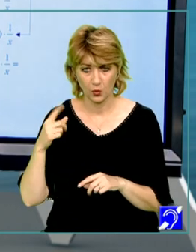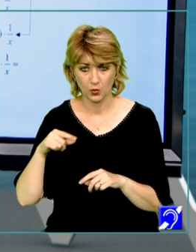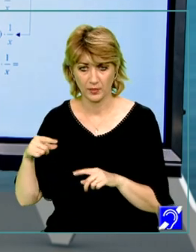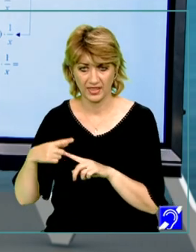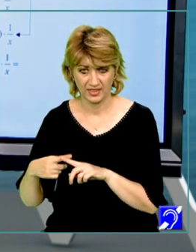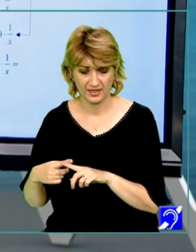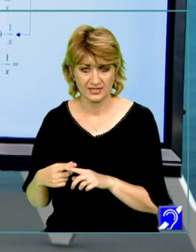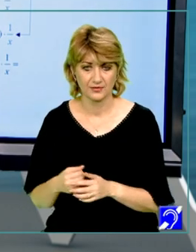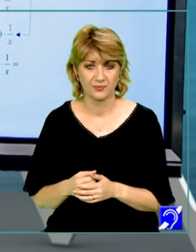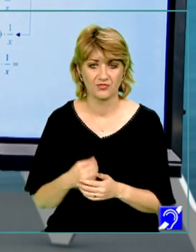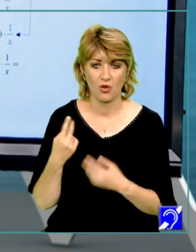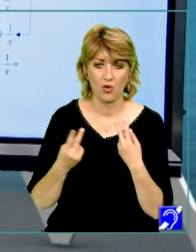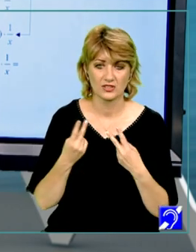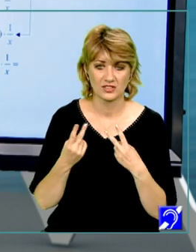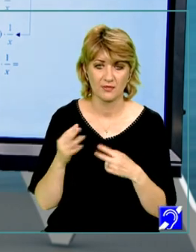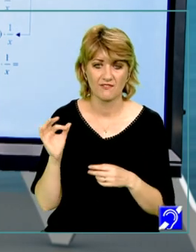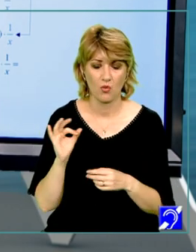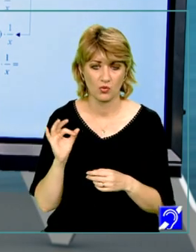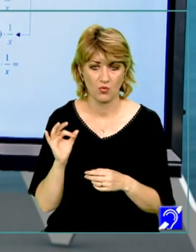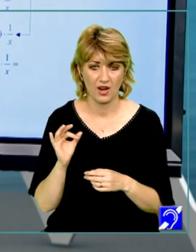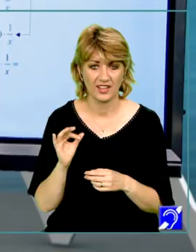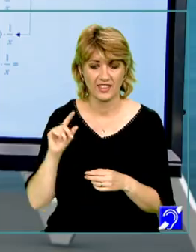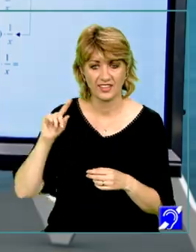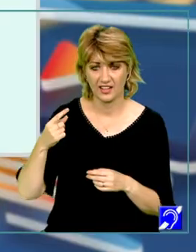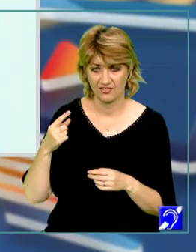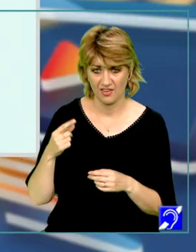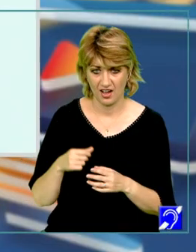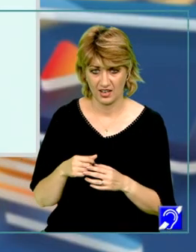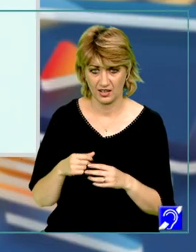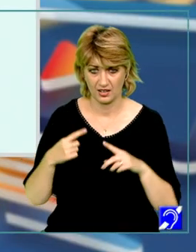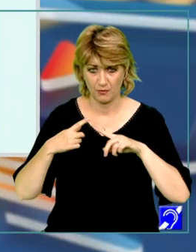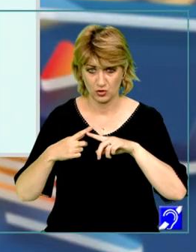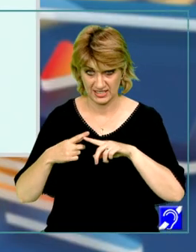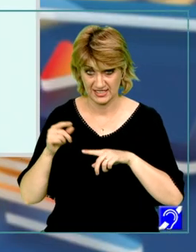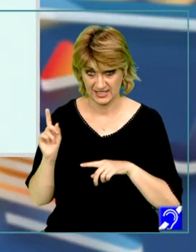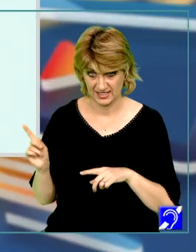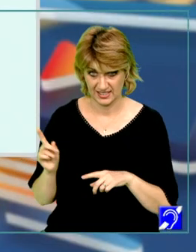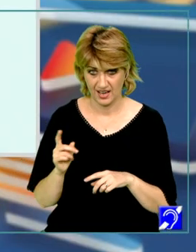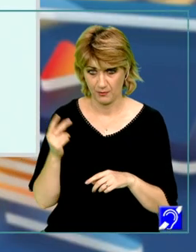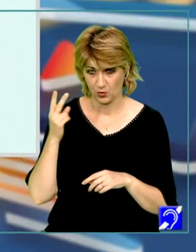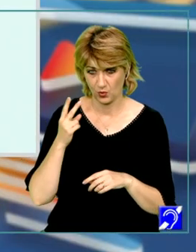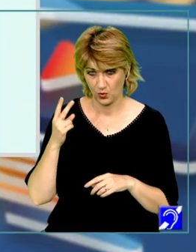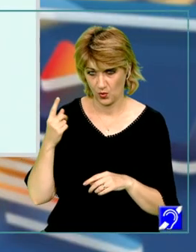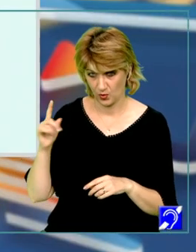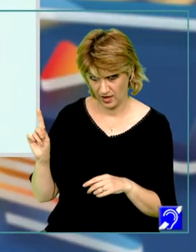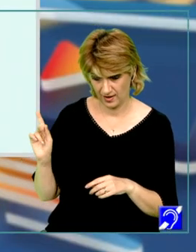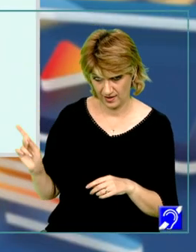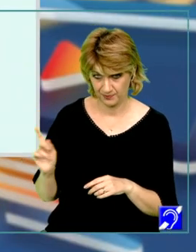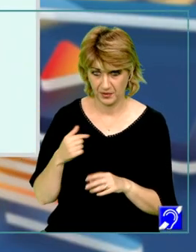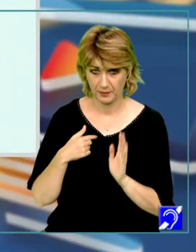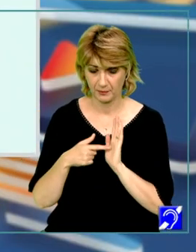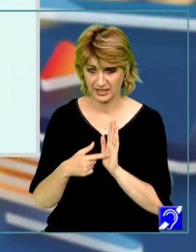folosim formula de derivare a produsului, observați identificarea pe culorea factorilor, i-am